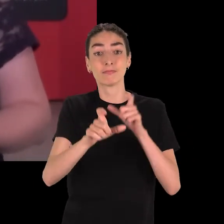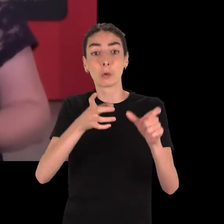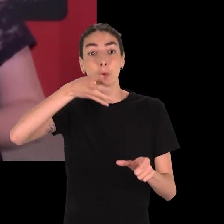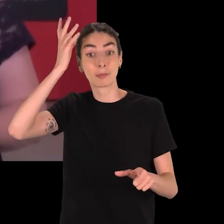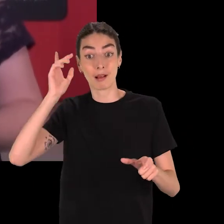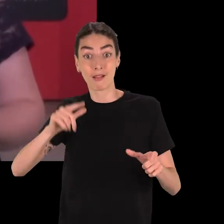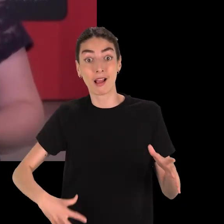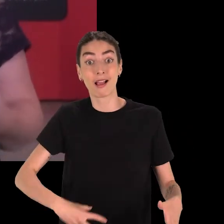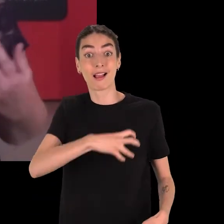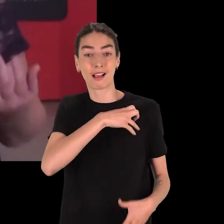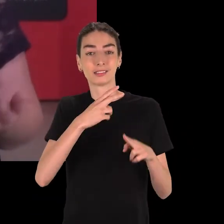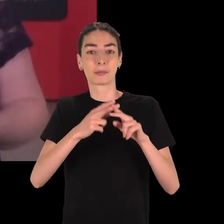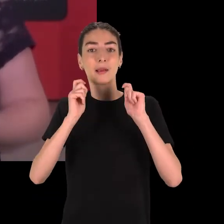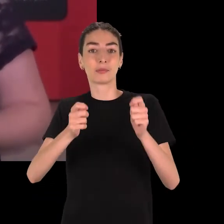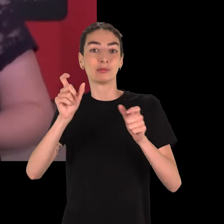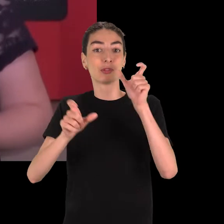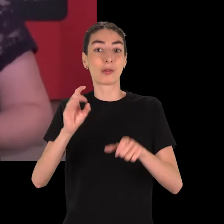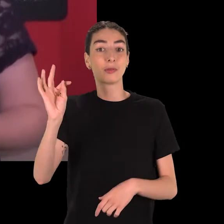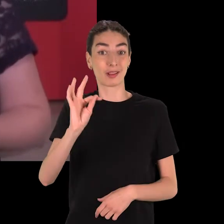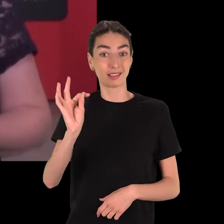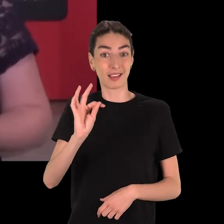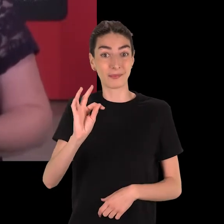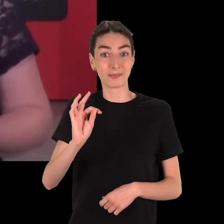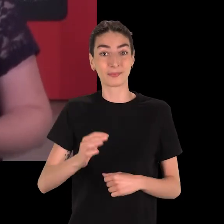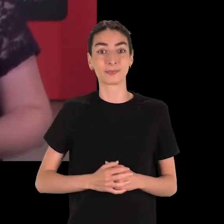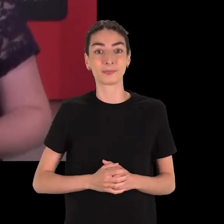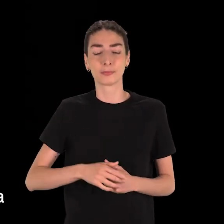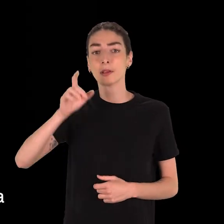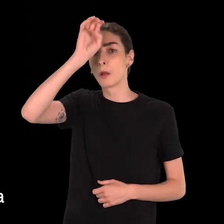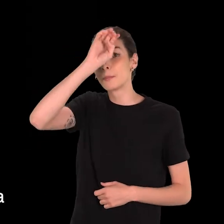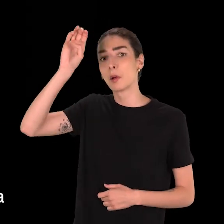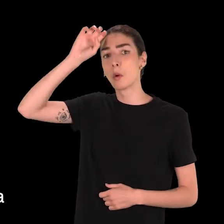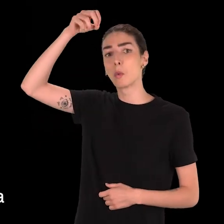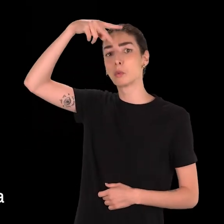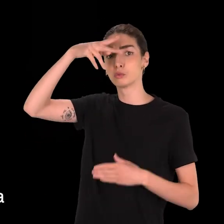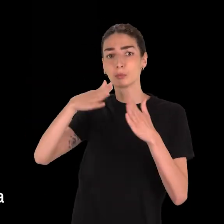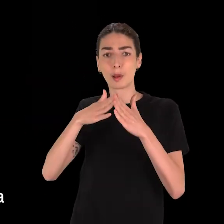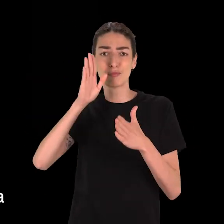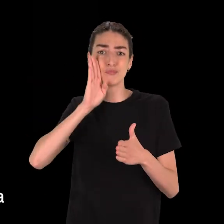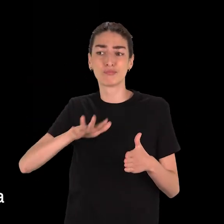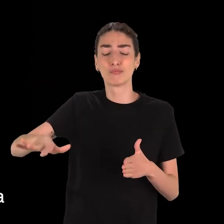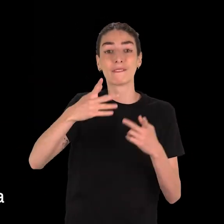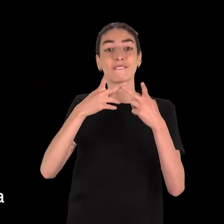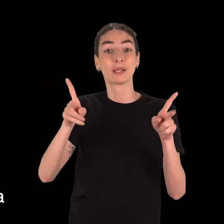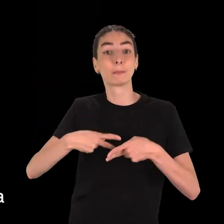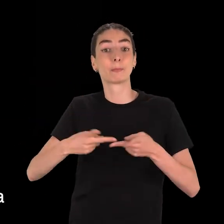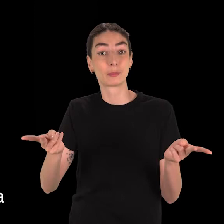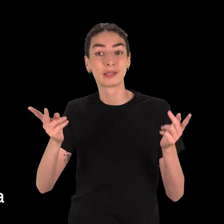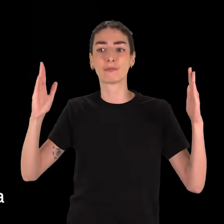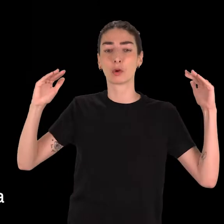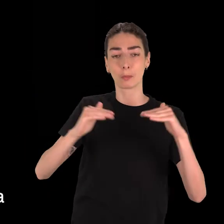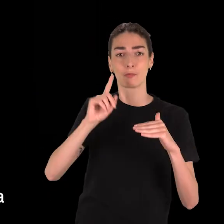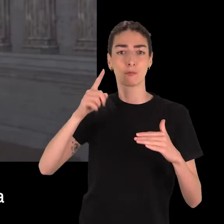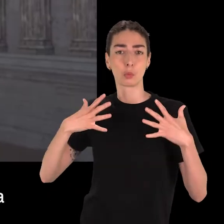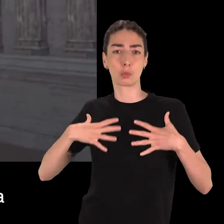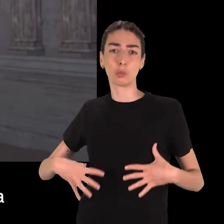du peuple romain comme de la « gens togata », c'est-à-dire le peuple porteur de toge. L'empereur Auguste lui-même recommande fortement le port de la toge sur